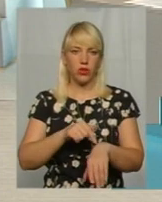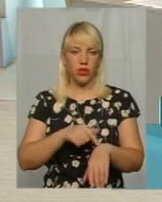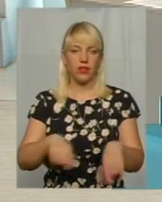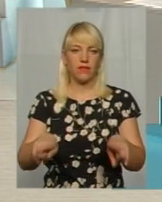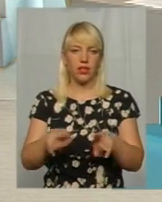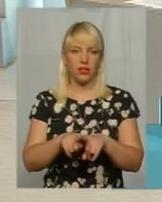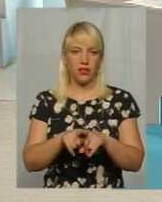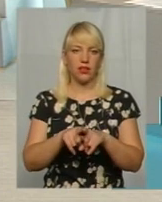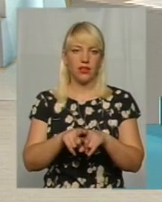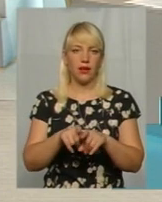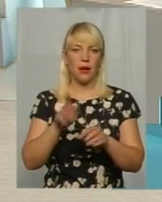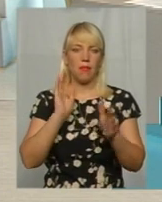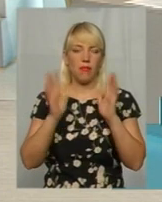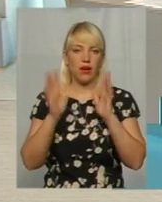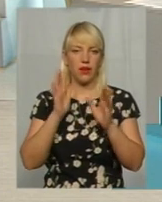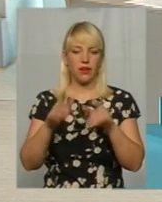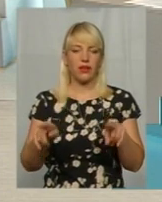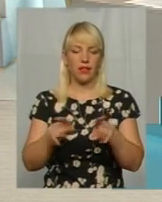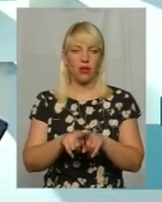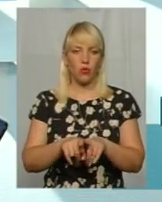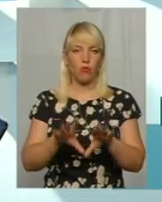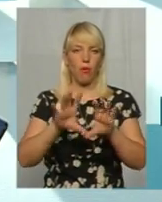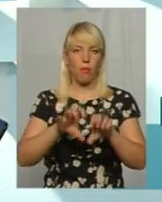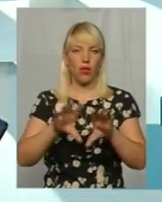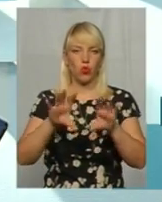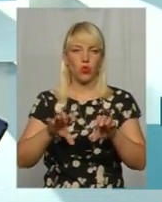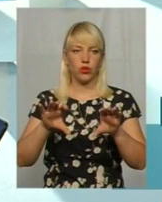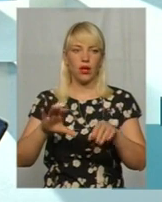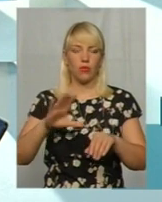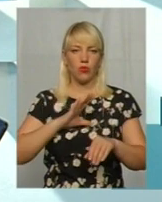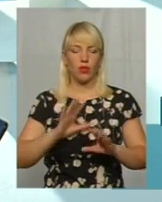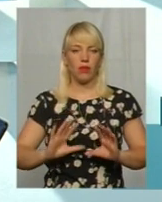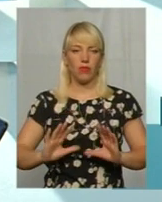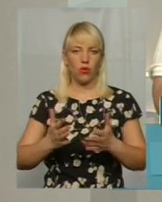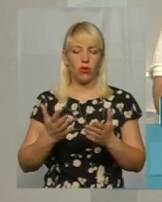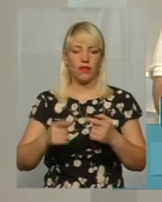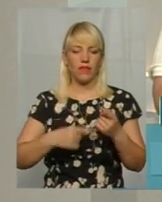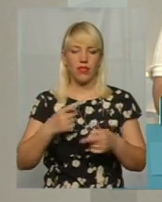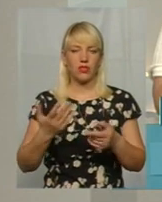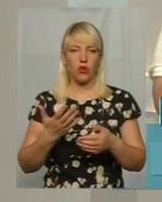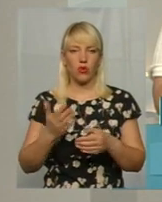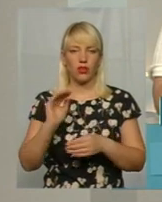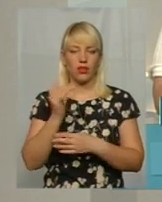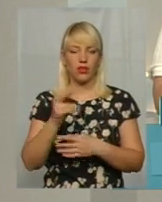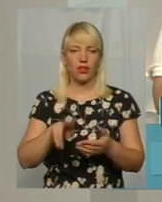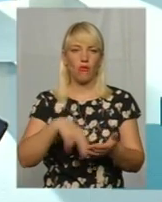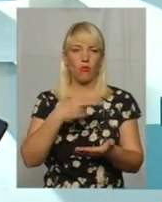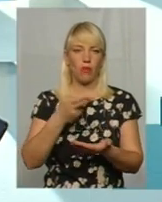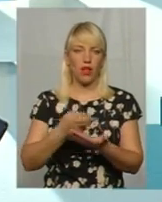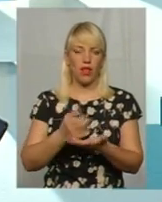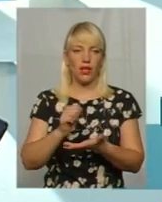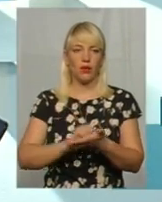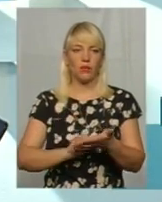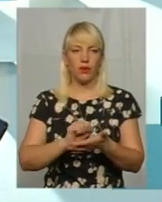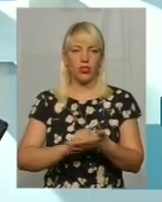-то парку, на такому-то батуті сталася пригода, внаслідок якої дитина впала, причини, на думку комісії, та,